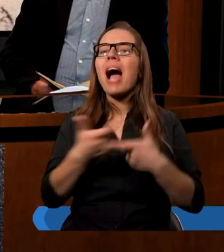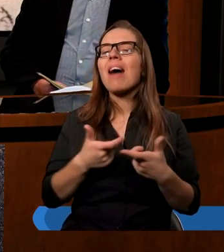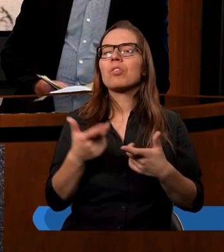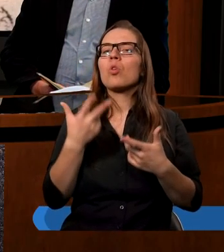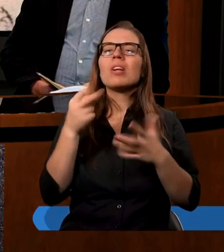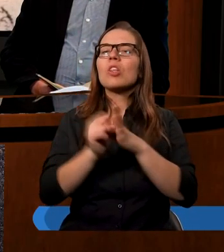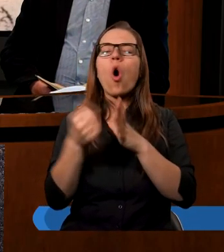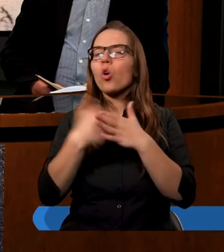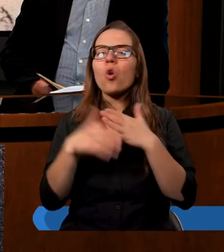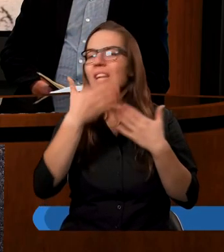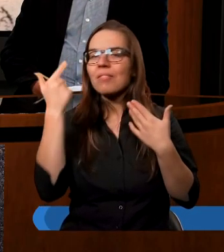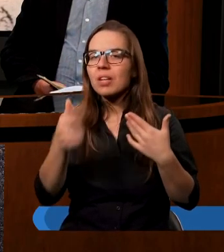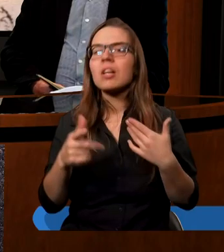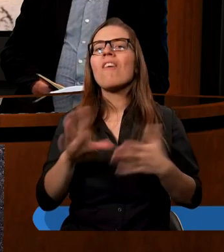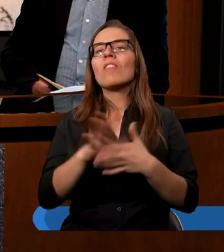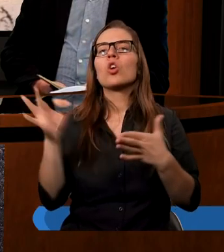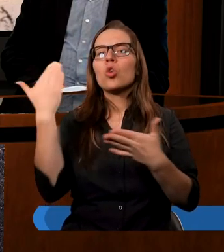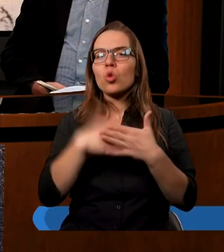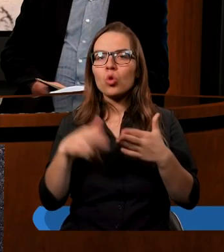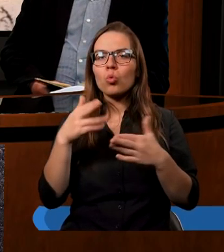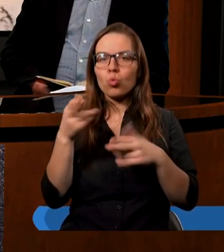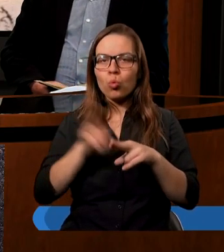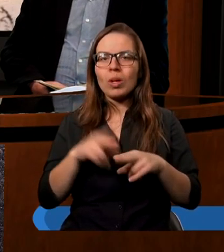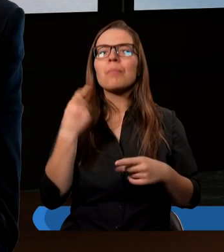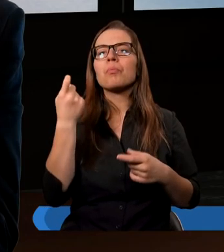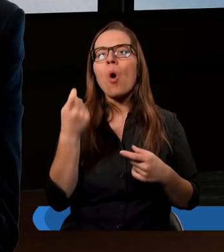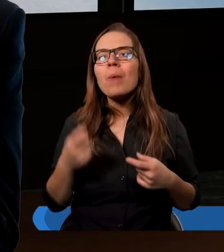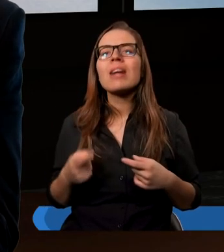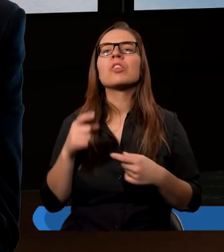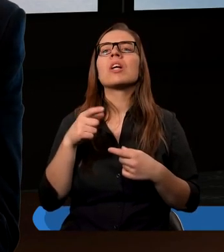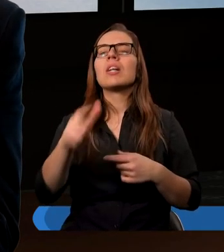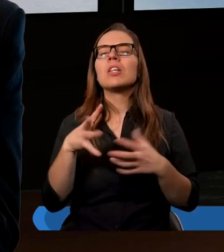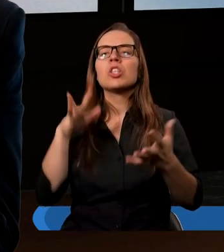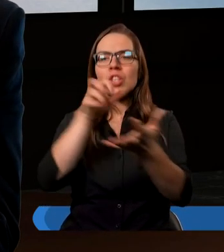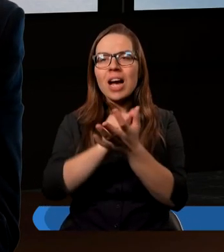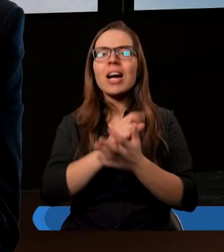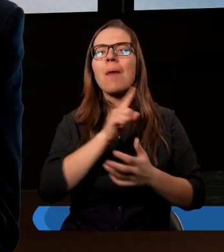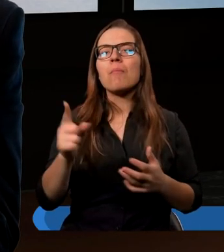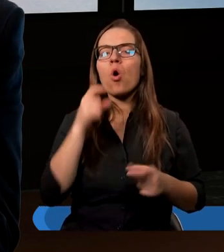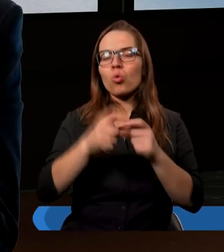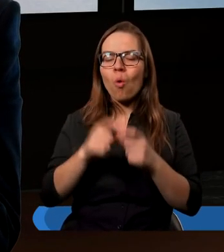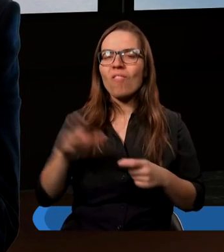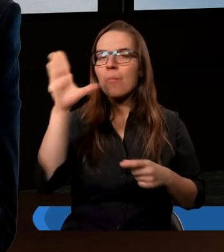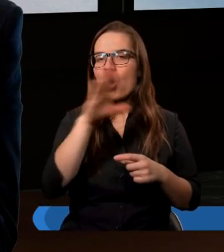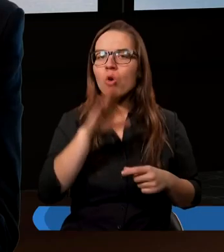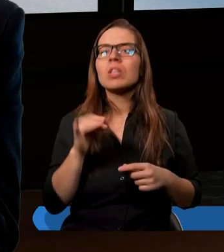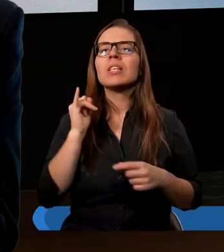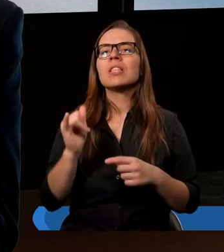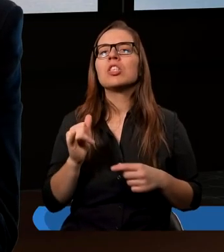tego do końca nie wiemy. W którymś momencie pragniemy poznać Jezusa, sięgamy po Słowo Boże, czy